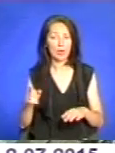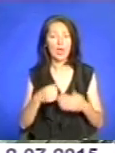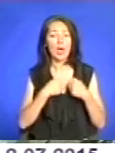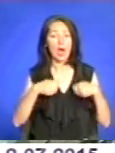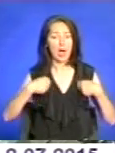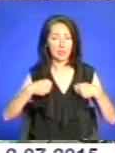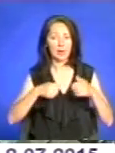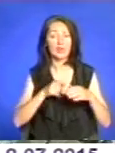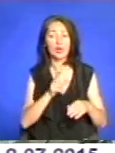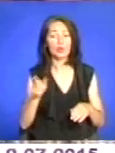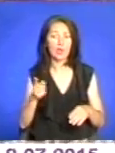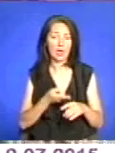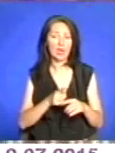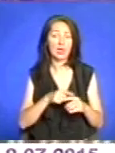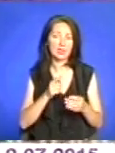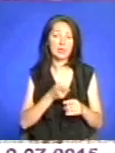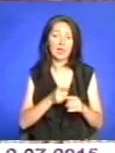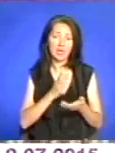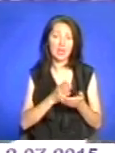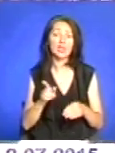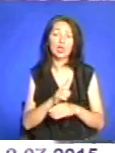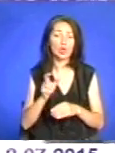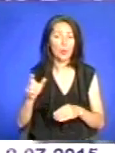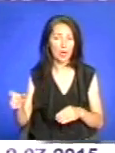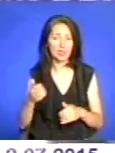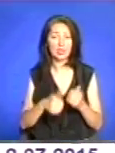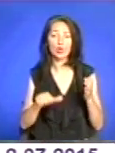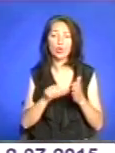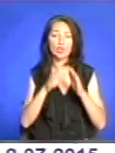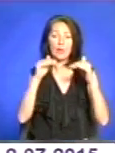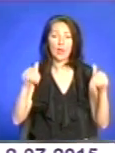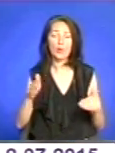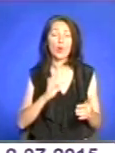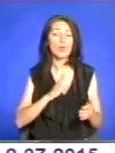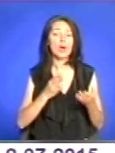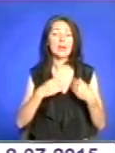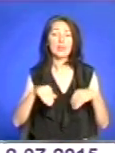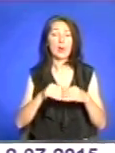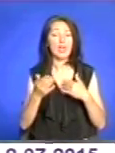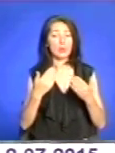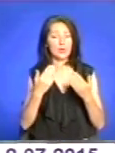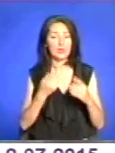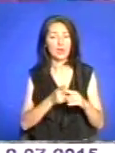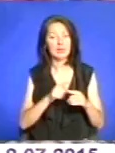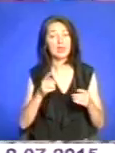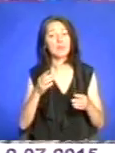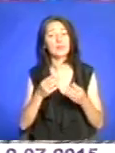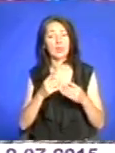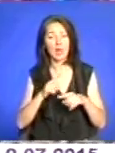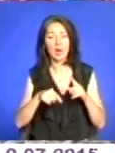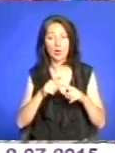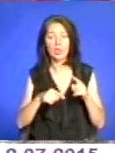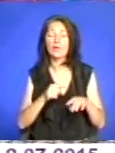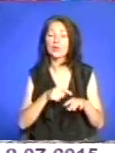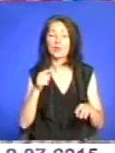Іспанії, це є тернополяни. Серед учасників табору панувала родинна атмосфера. Особливо ця родинність відчувалася на